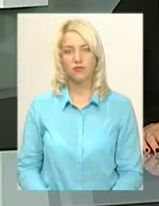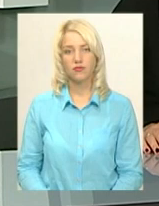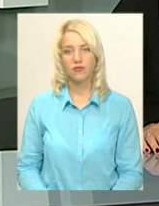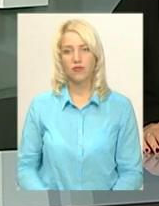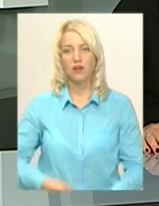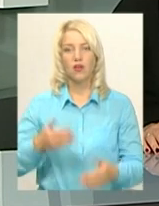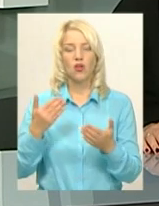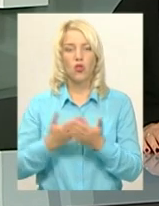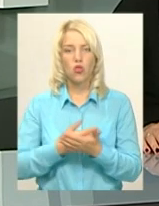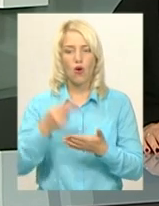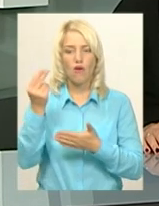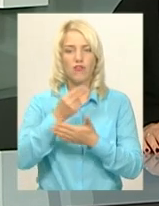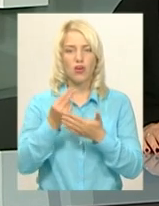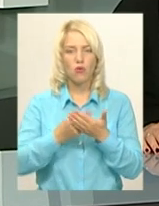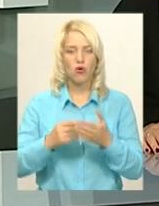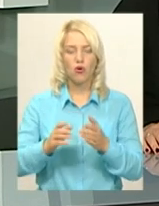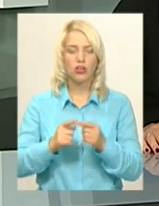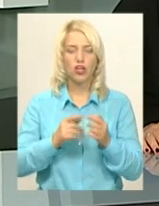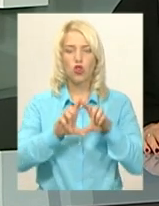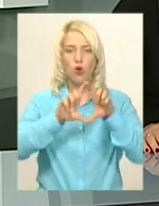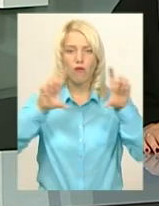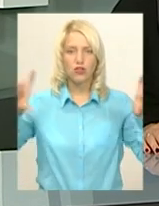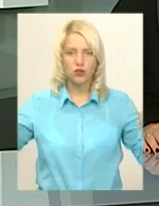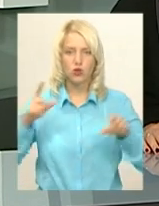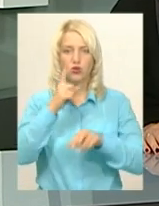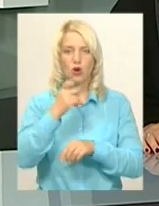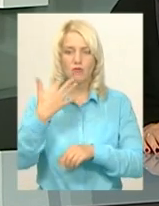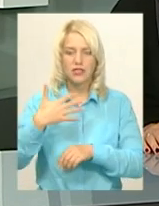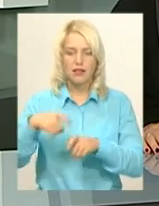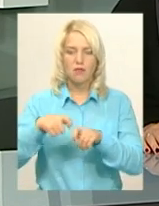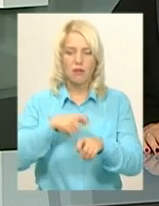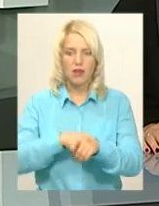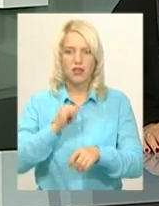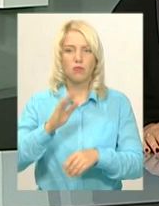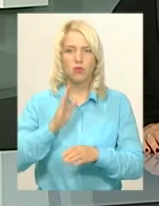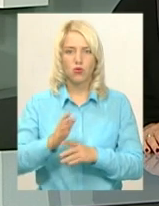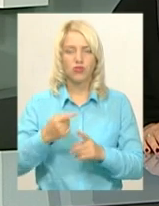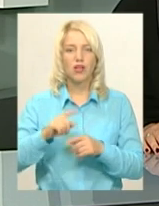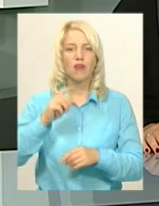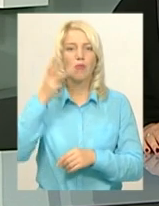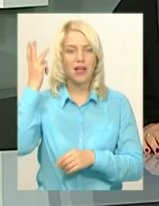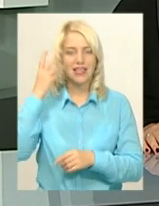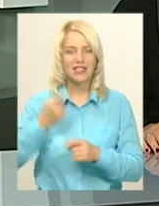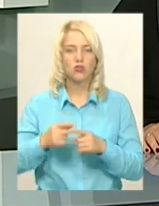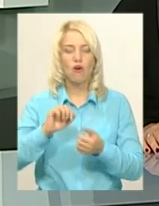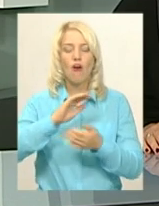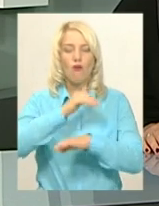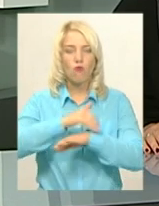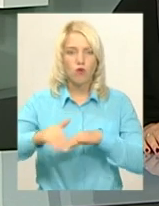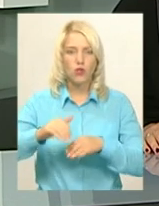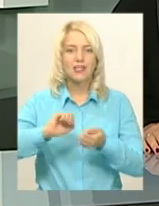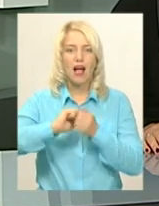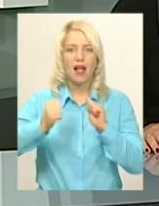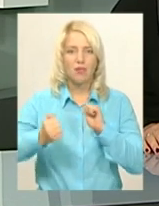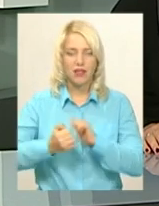Новий мурал довжиною 150 метрів з'явиться у Хмельницькому. На вулиці Кам'янецькій його малюють студенти Вищого професійного училища номер